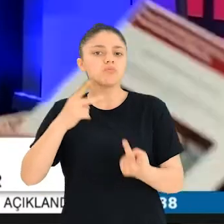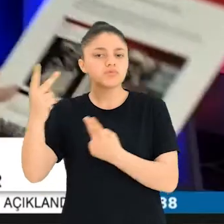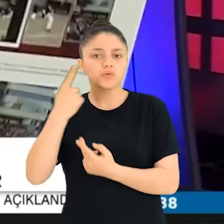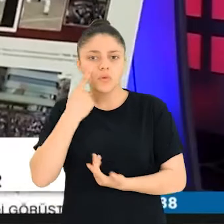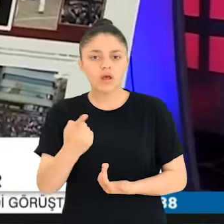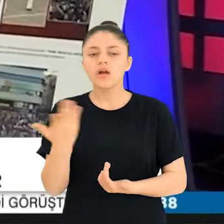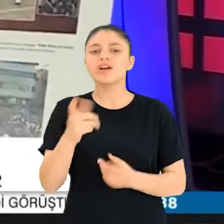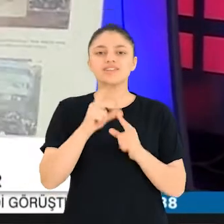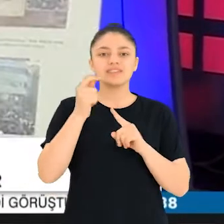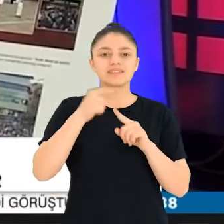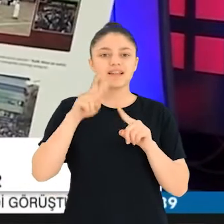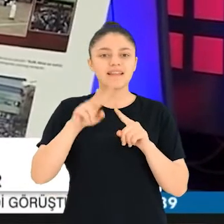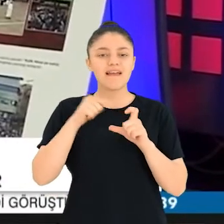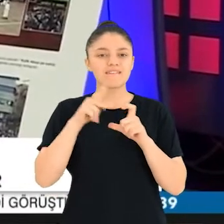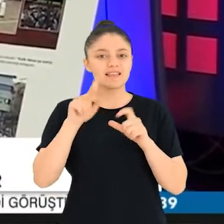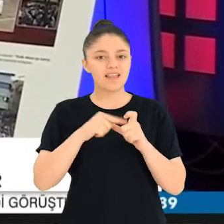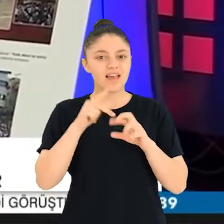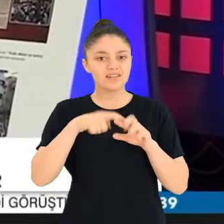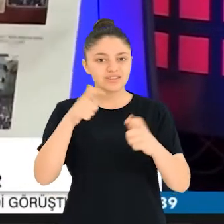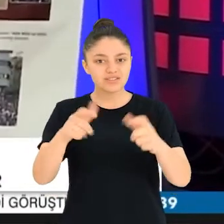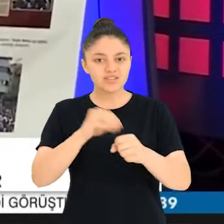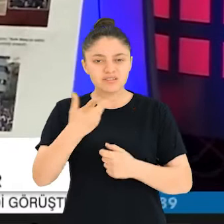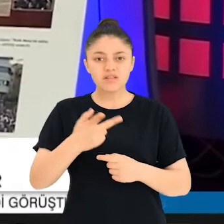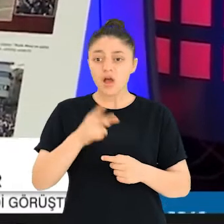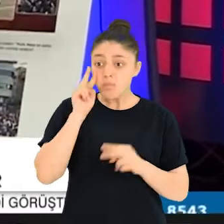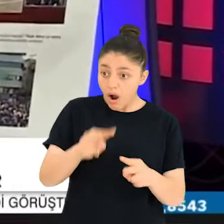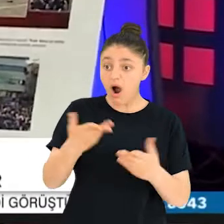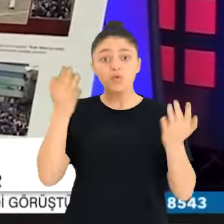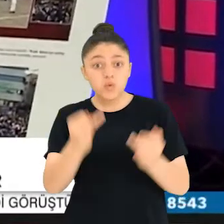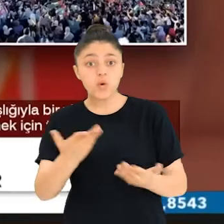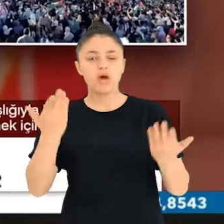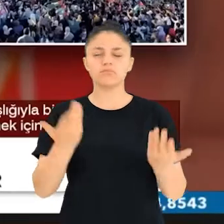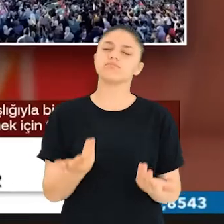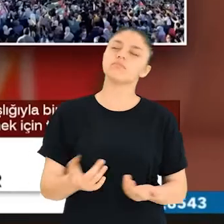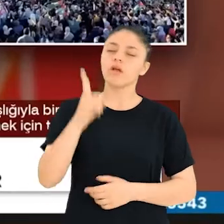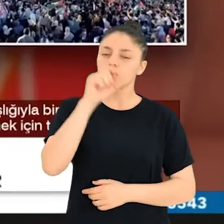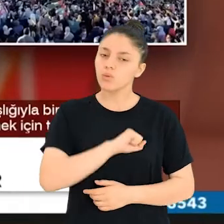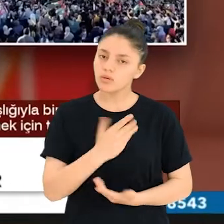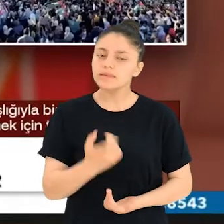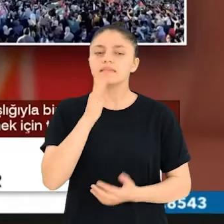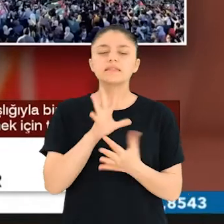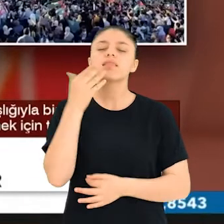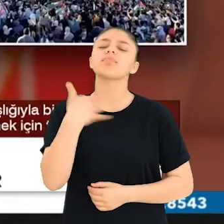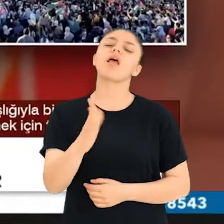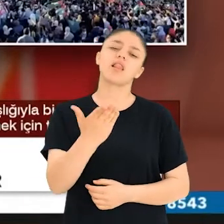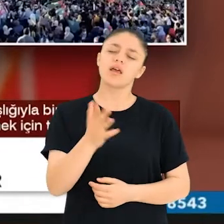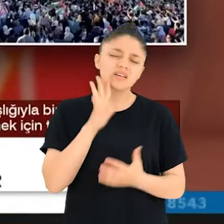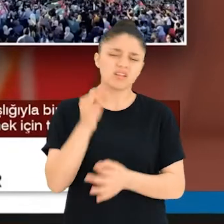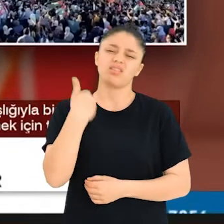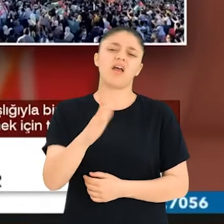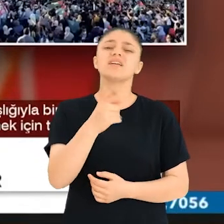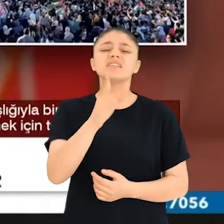ediyoruz. Yine Şirinevler meydanda sabahki şu durumu görüyor musunuz? Bu felaketi görüyor musunuz? Allah'tan kork. Siz insan değilsiniz.